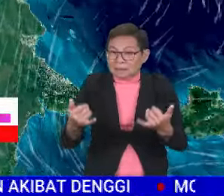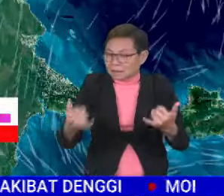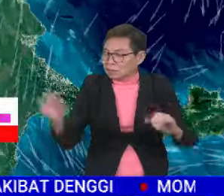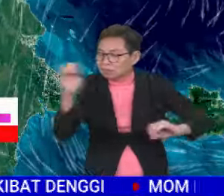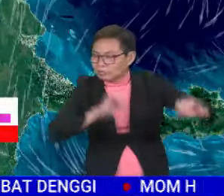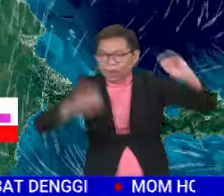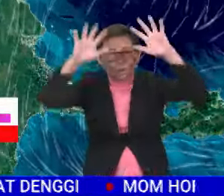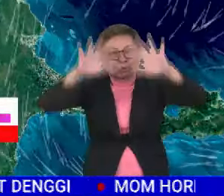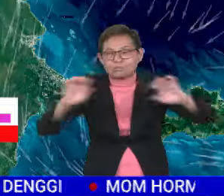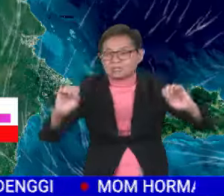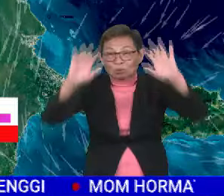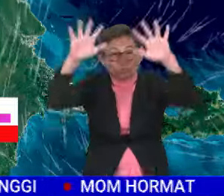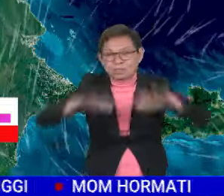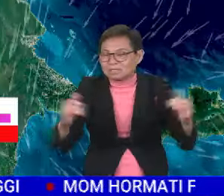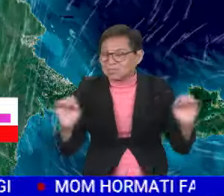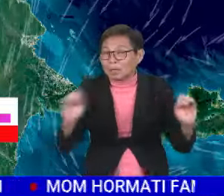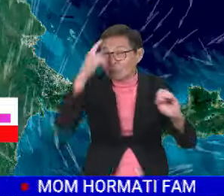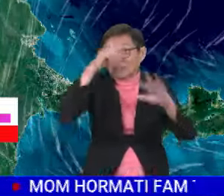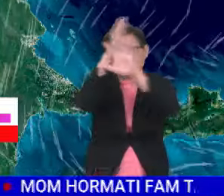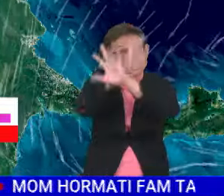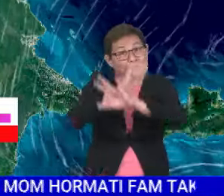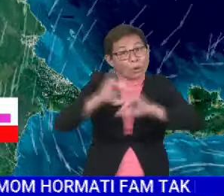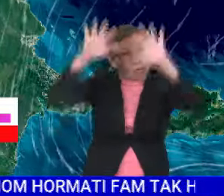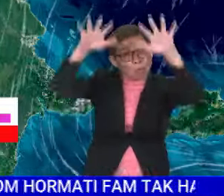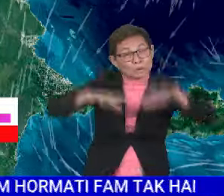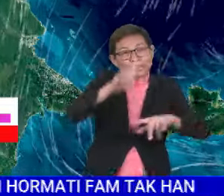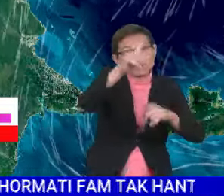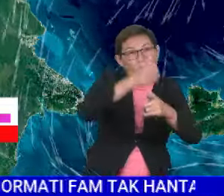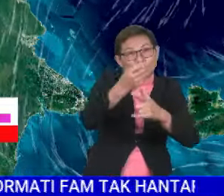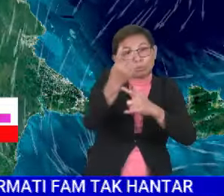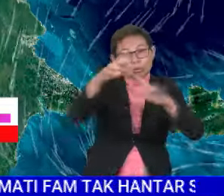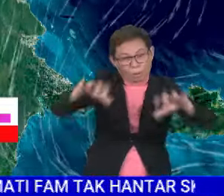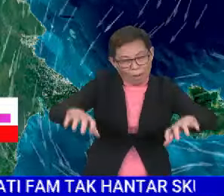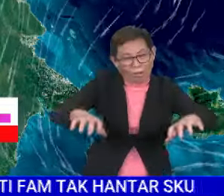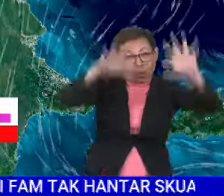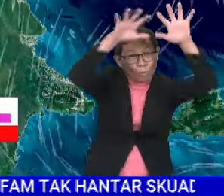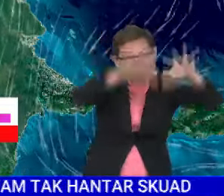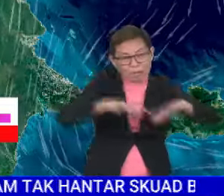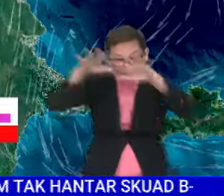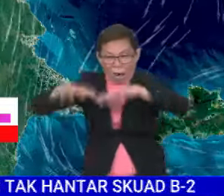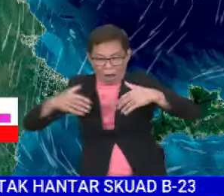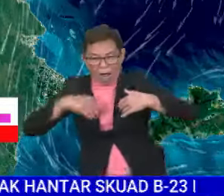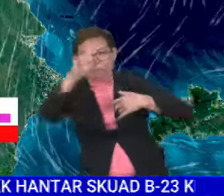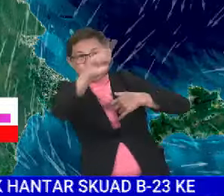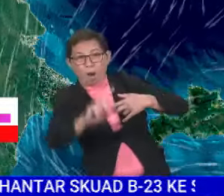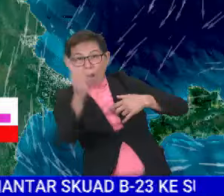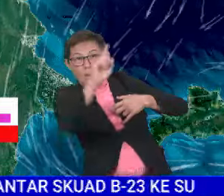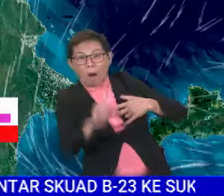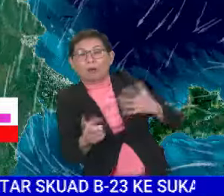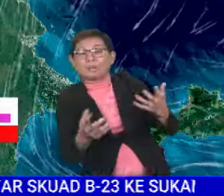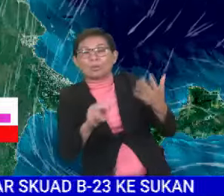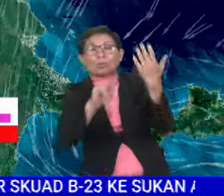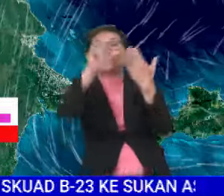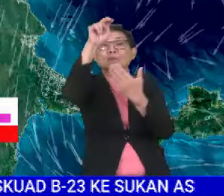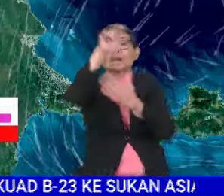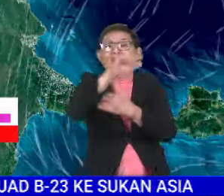kini tiada hujan yang berlaku. Bagi negeri Sarawak pula, hujan di satu tempat juga bersama ribut petir berlaku di bahagian